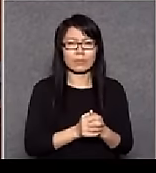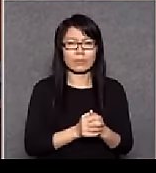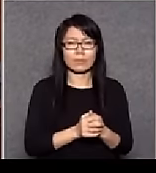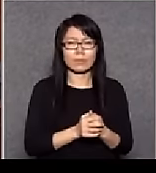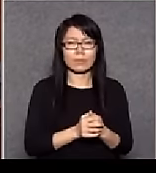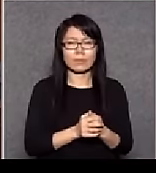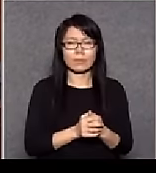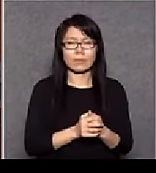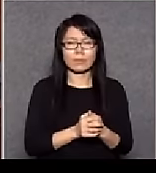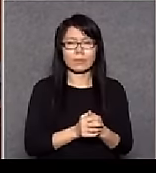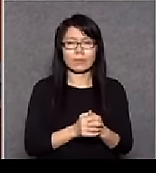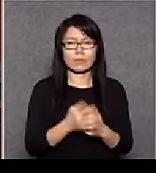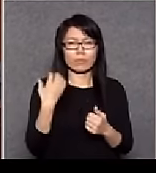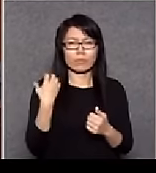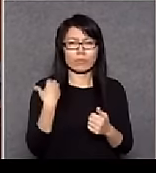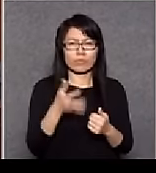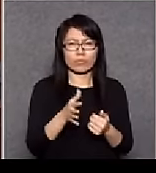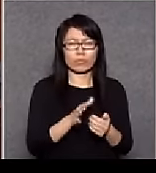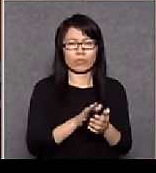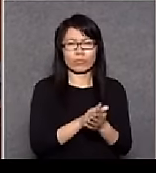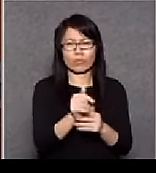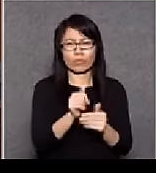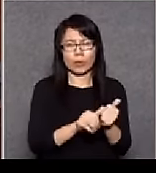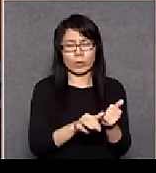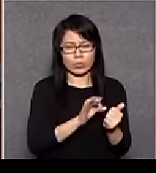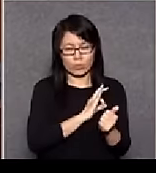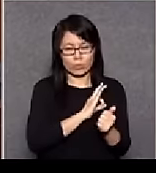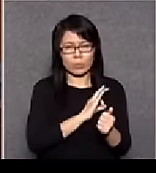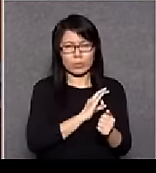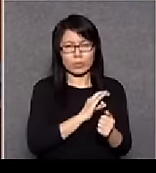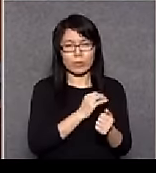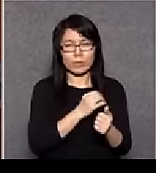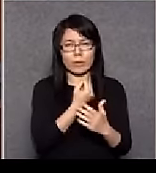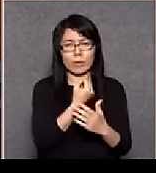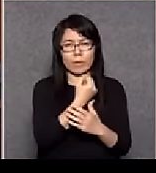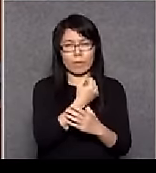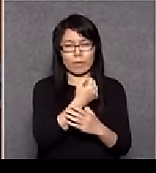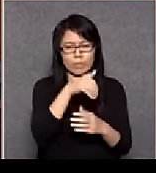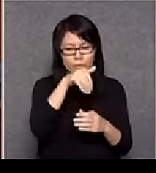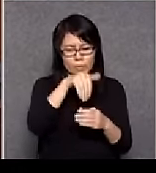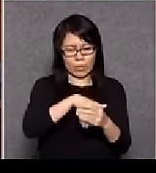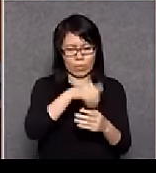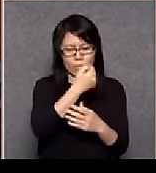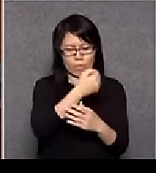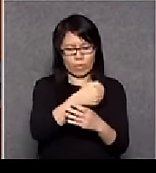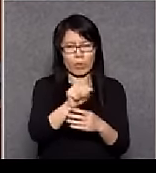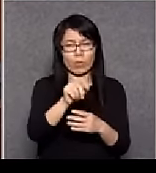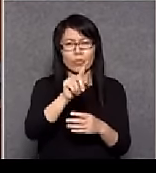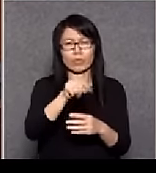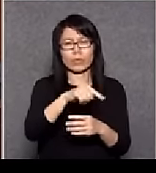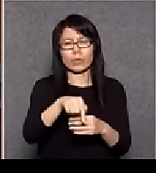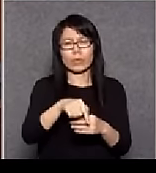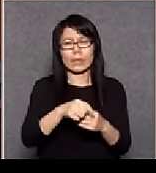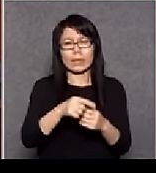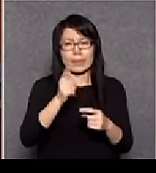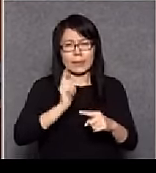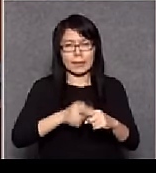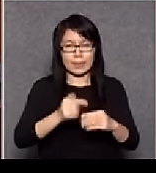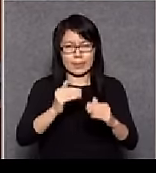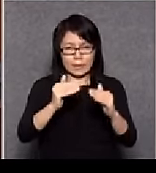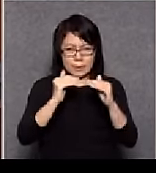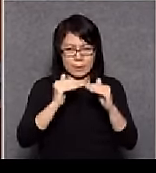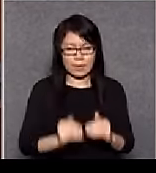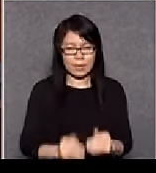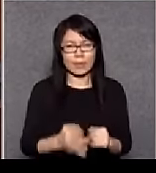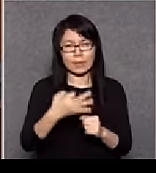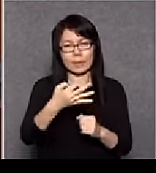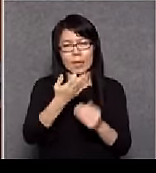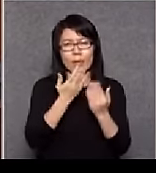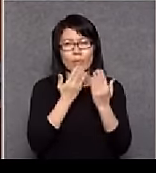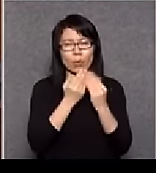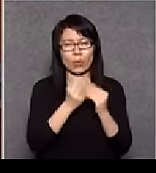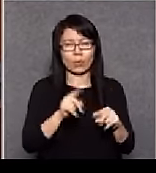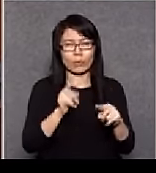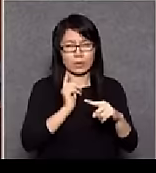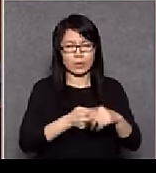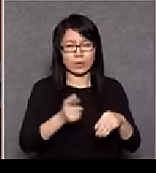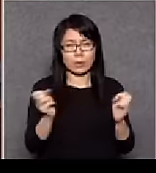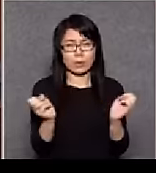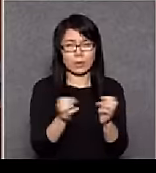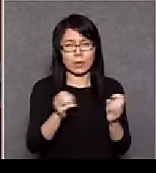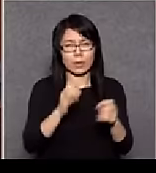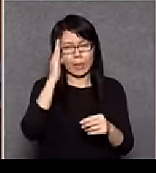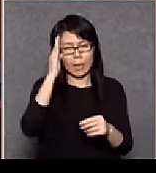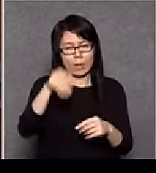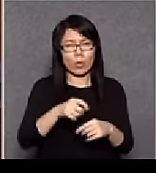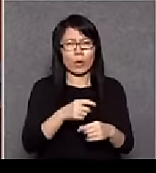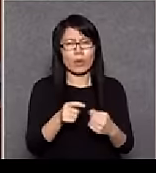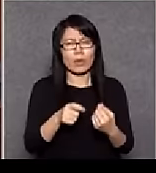副委與一國專政委員否決了之後正式進入這個三獨正式全體會議討論我希望你可以抽